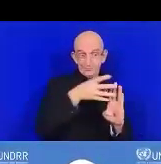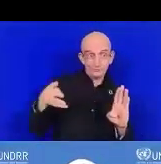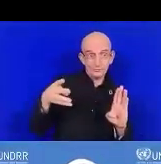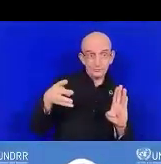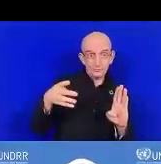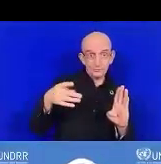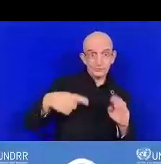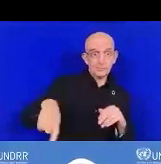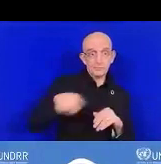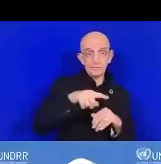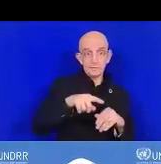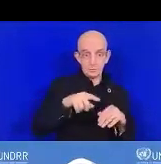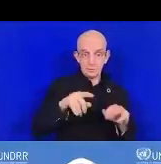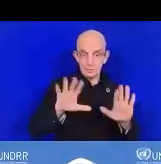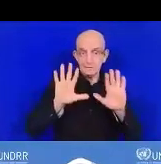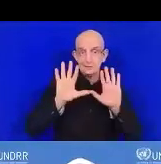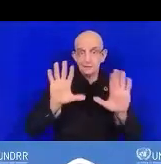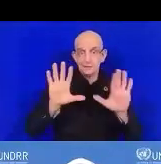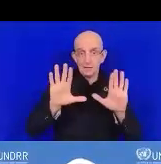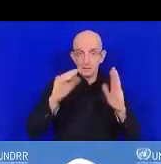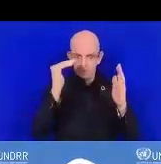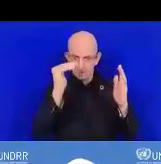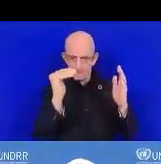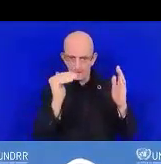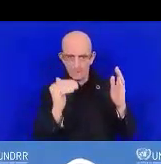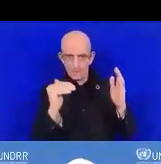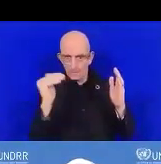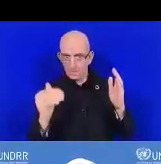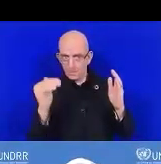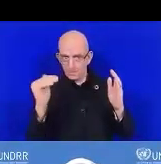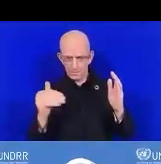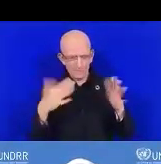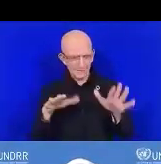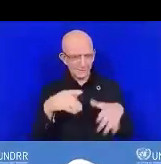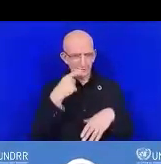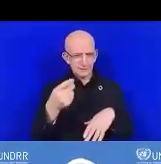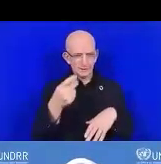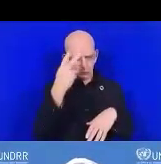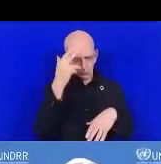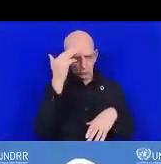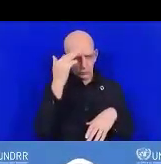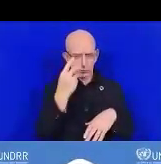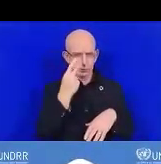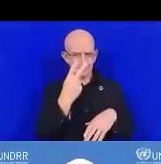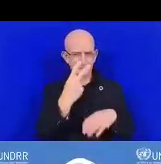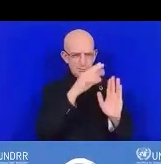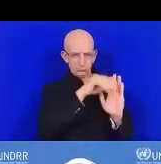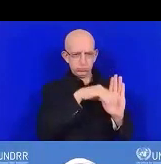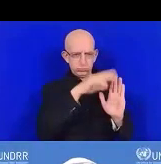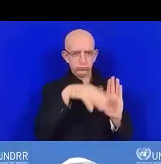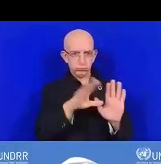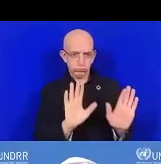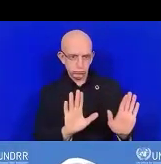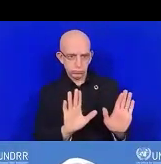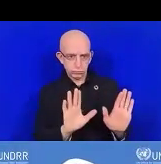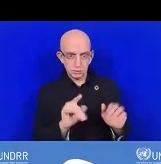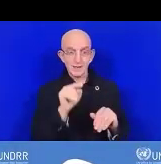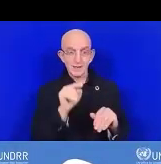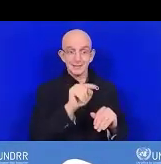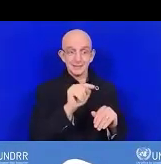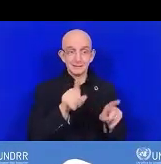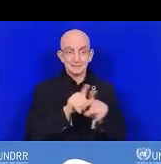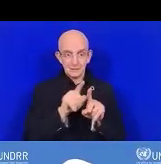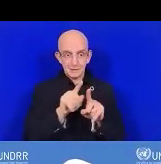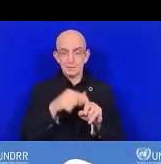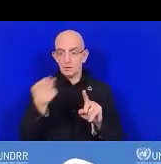Comme nous avons déjà mentionné, le tableau de bord a les 10 essentiels. Et dans la page, non seulement il y a les